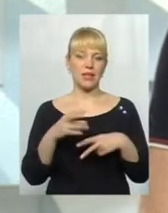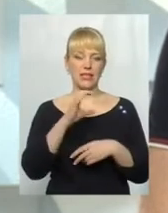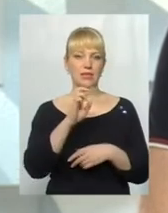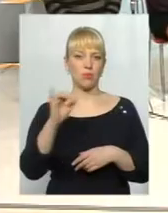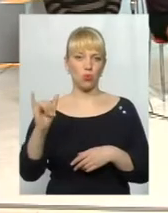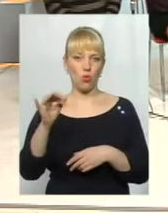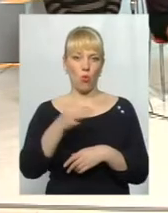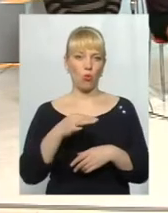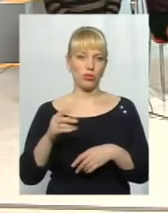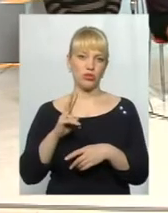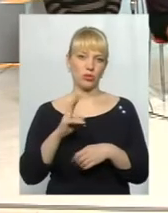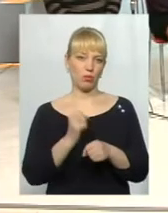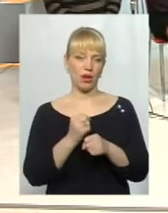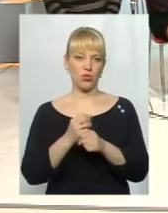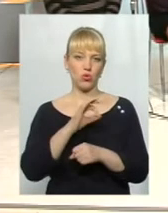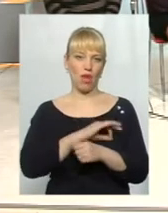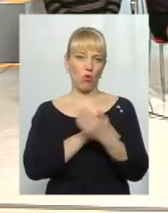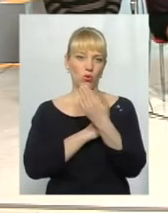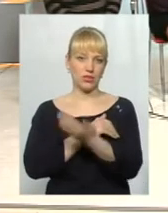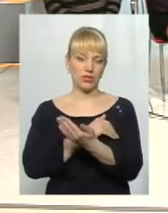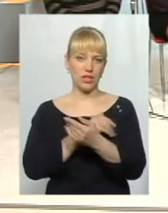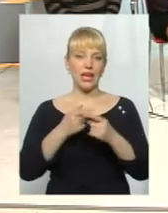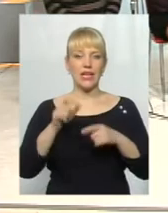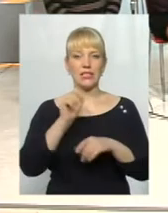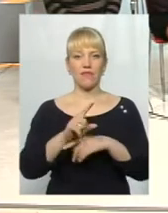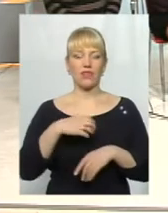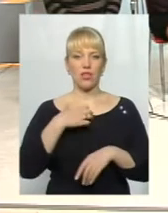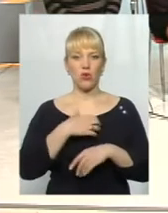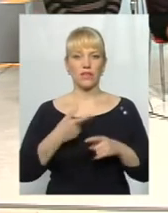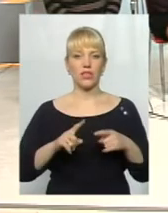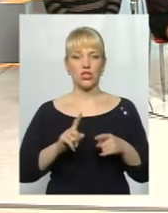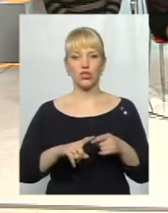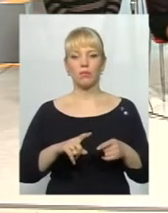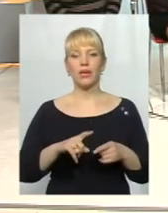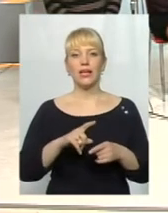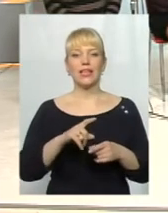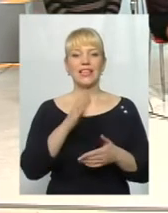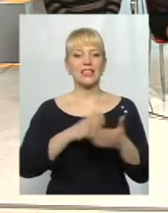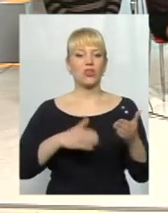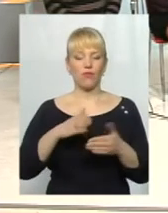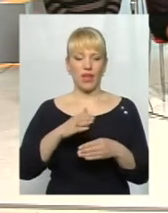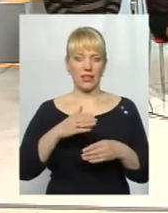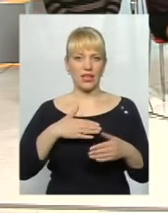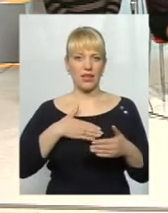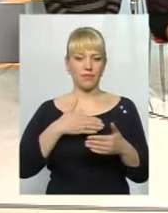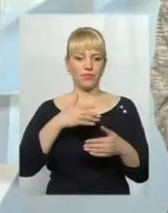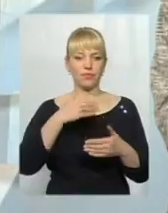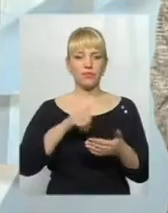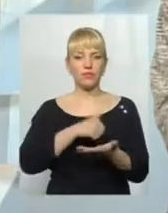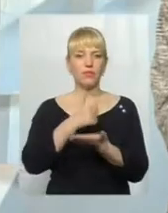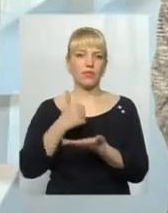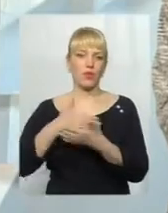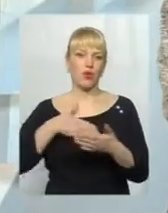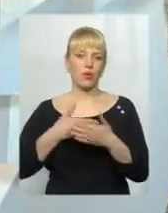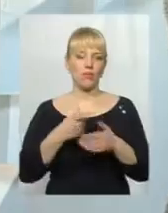області, які діють на користь них. Завдання одне – дискредитувати громадськість для того, щоб не було за ким вийти людям навіть на Майдан і сказати слово.